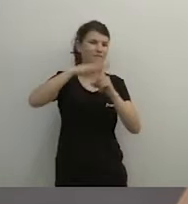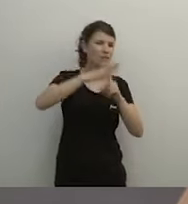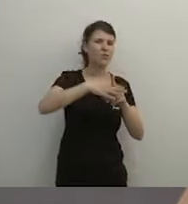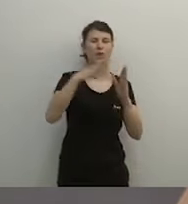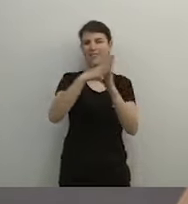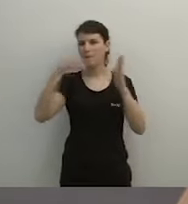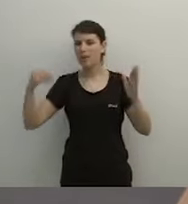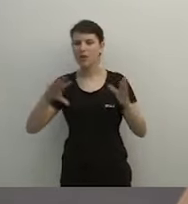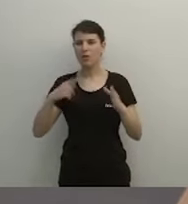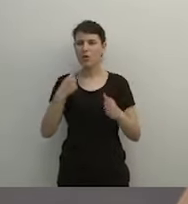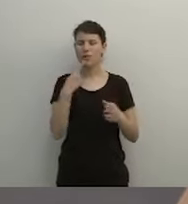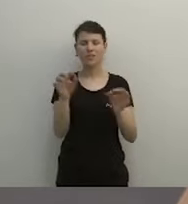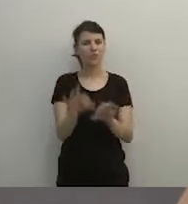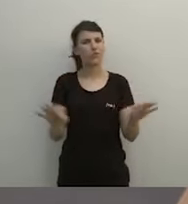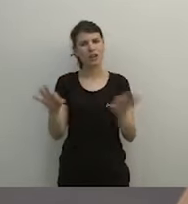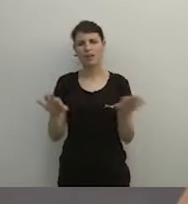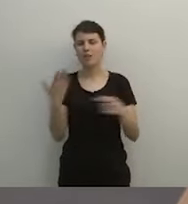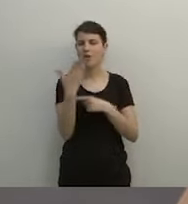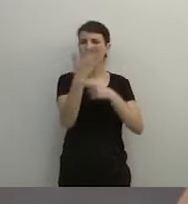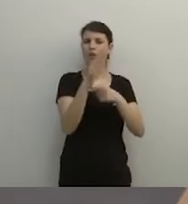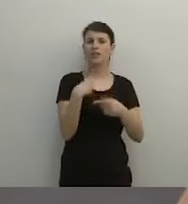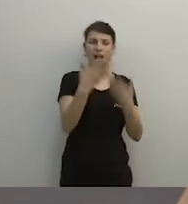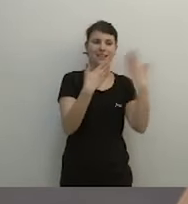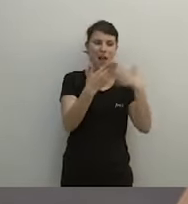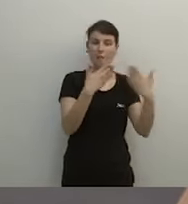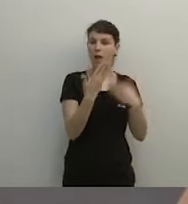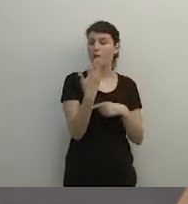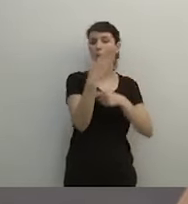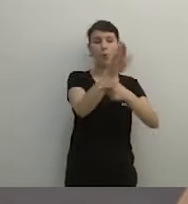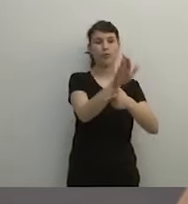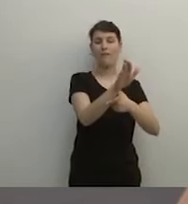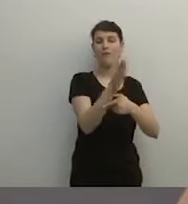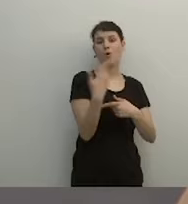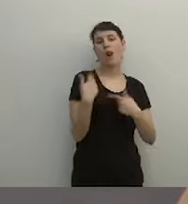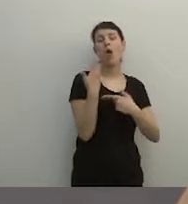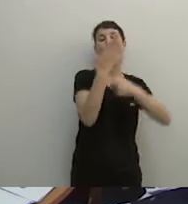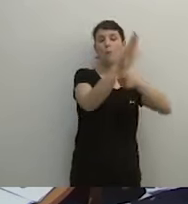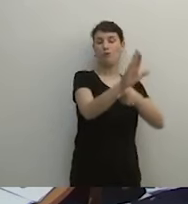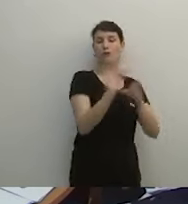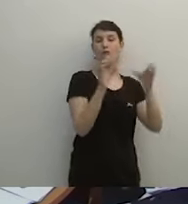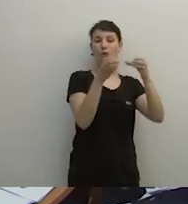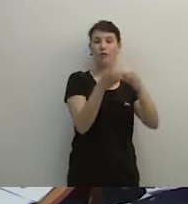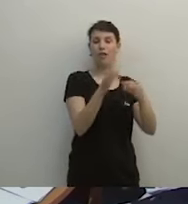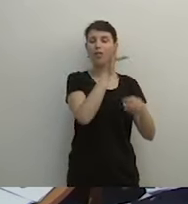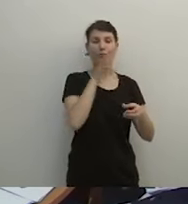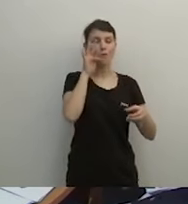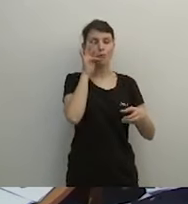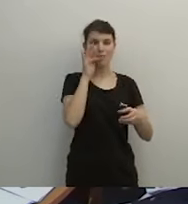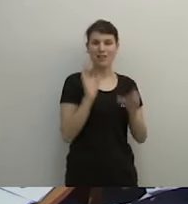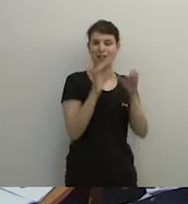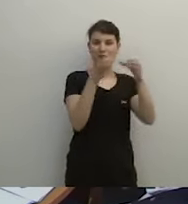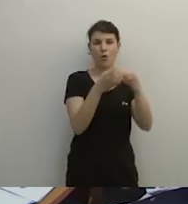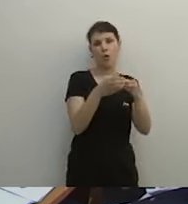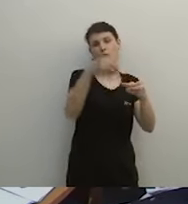del portaveu de compromís i de compromís. Senyor president, president, avui és el dia de demostrar el que vostè diu tant a la premsa.